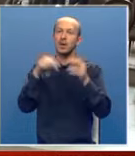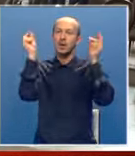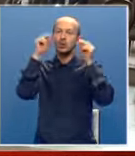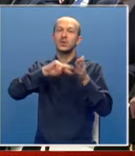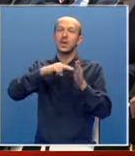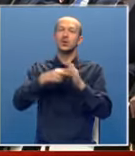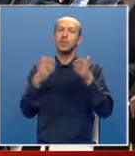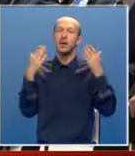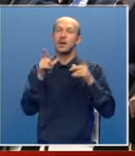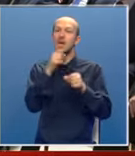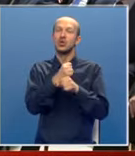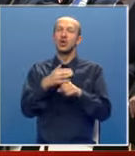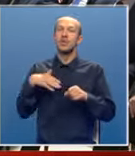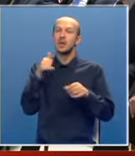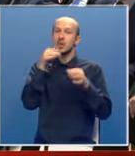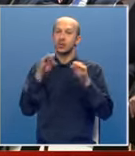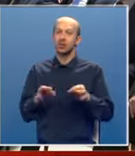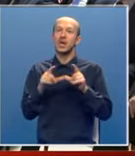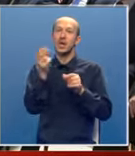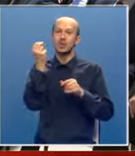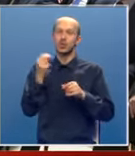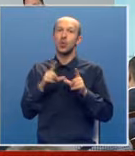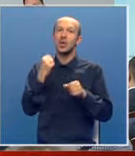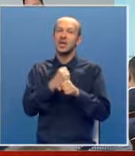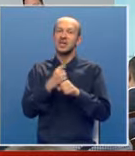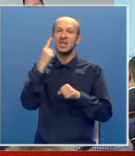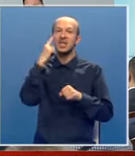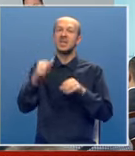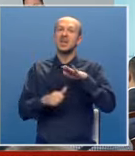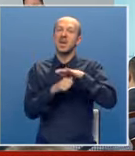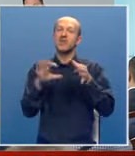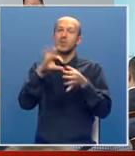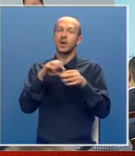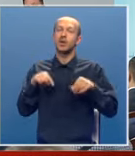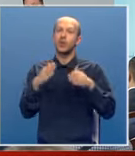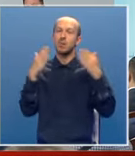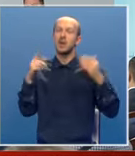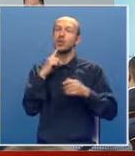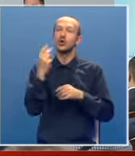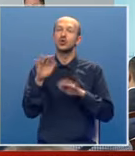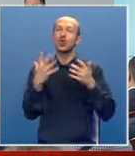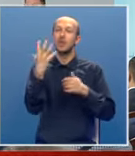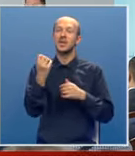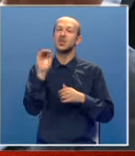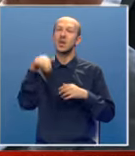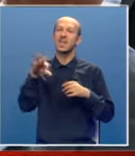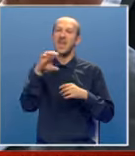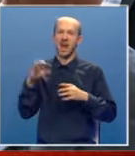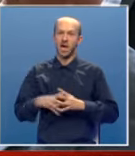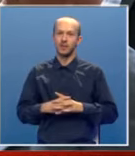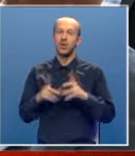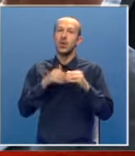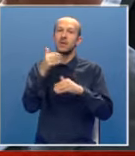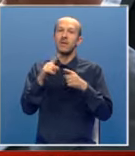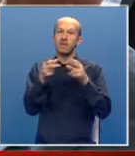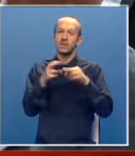-tehnološkog parka je da zadrži mlade istručenjake u Srpskoj. U izradi je idejni glavni projekat ovog parka koji košta oko 500.000 eura. U